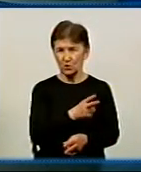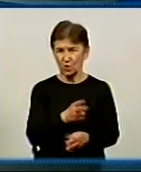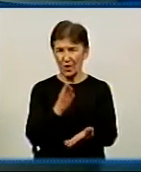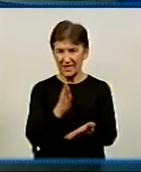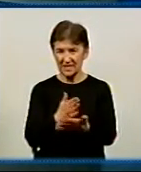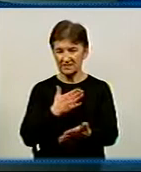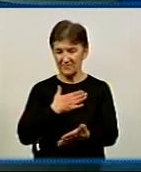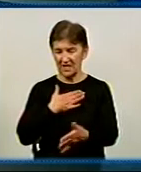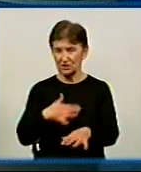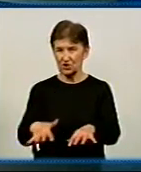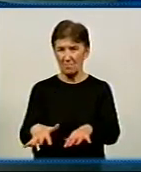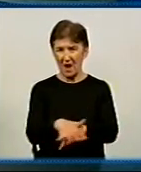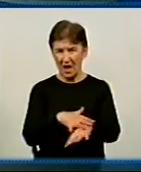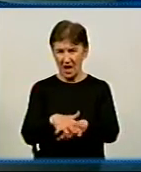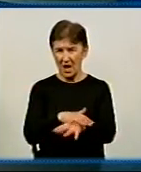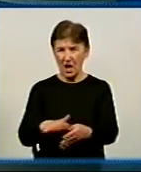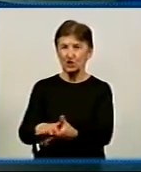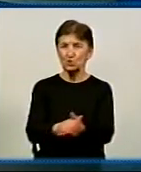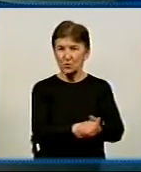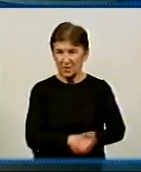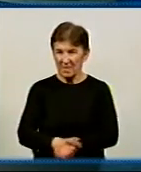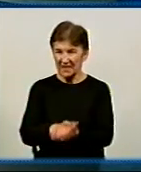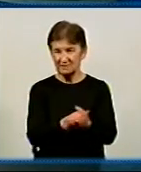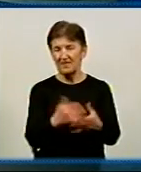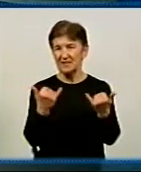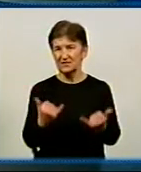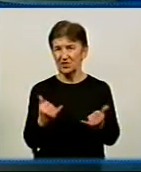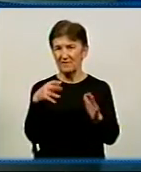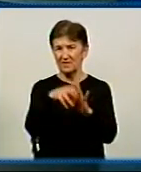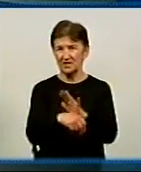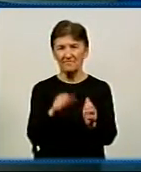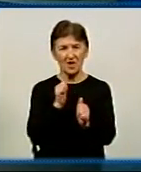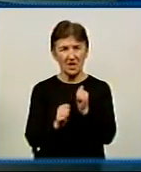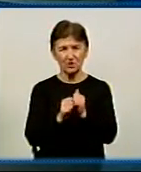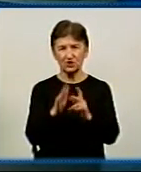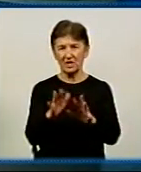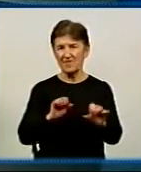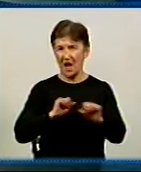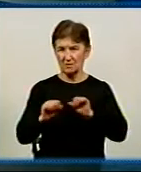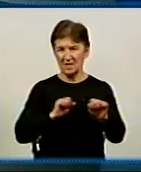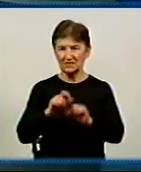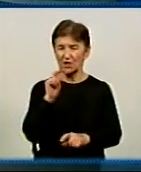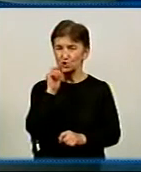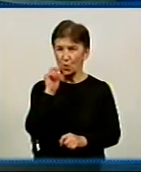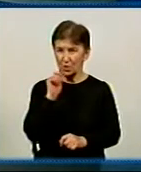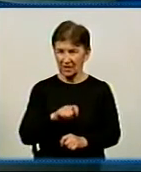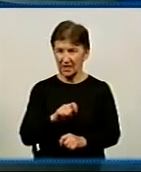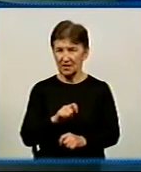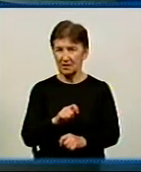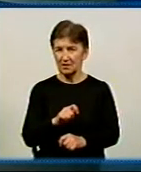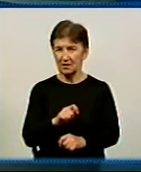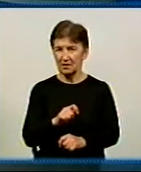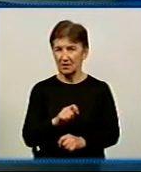суспільство. І на даний час ми хочемо ввести це у кожній адміністрації України, в кожному католанству. Я